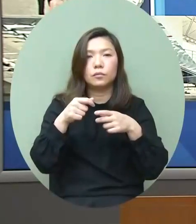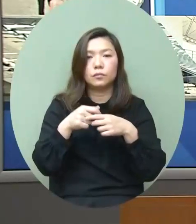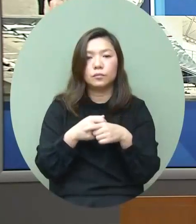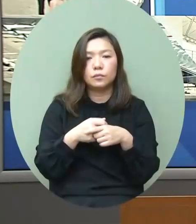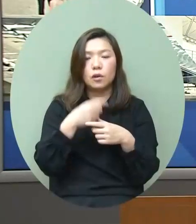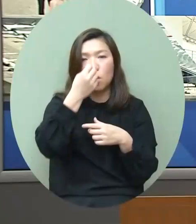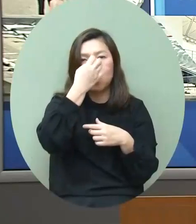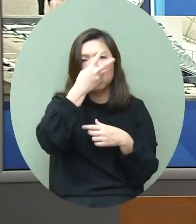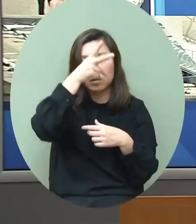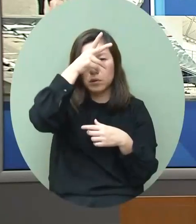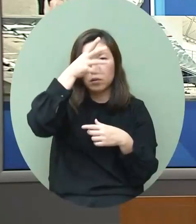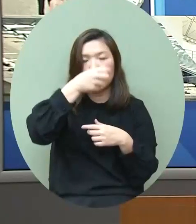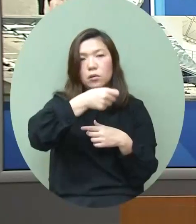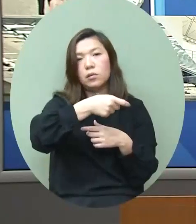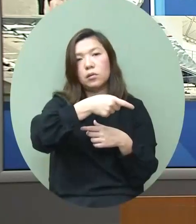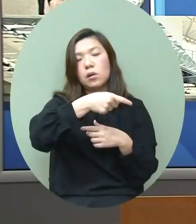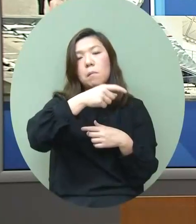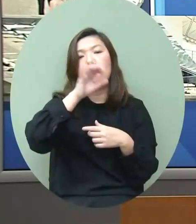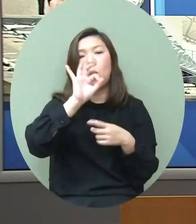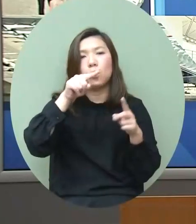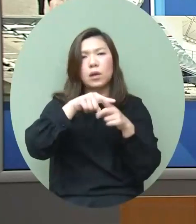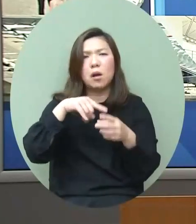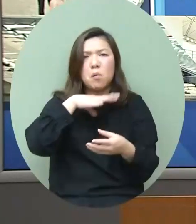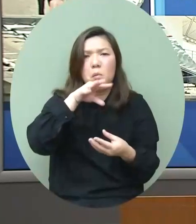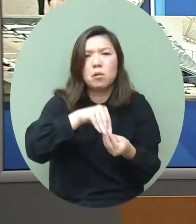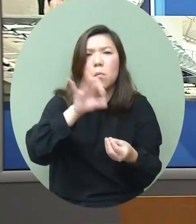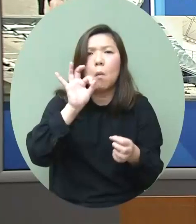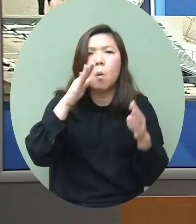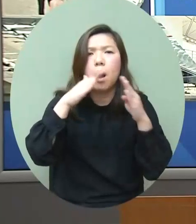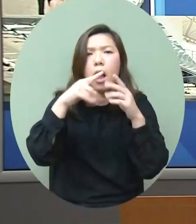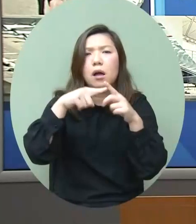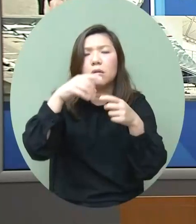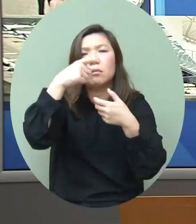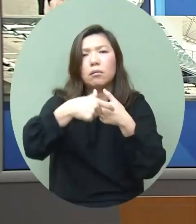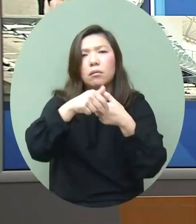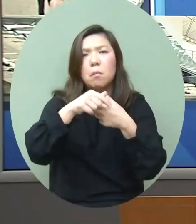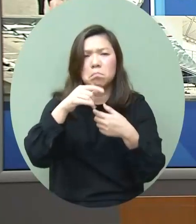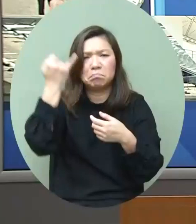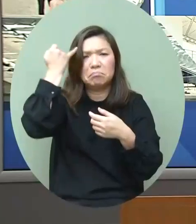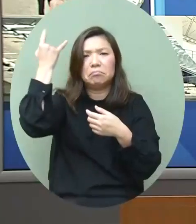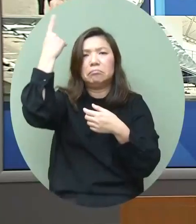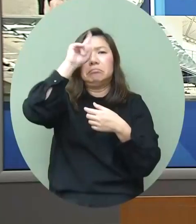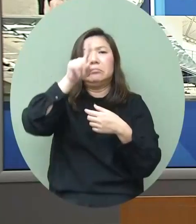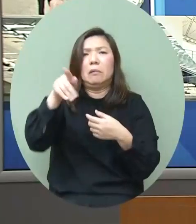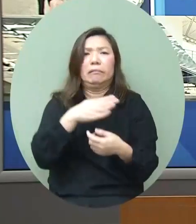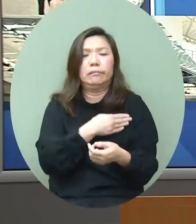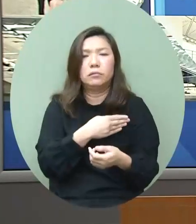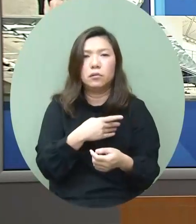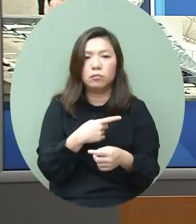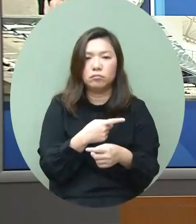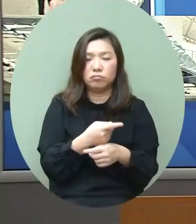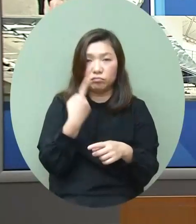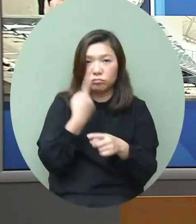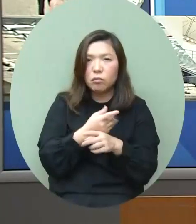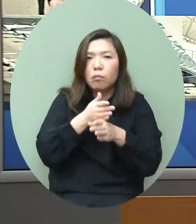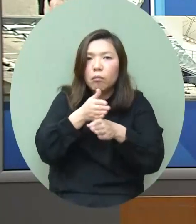香港特區政府沒有人關心毛家姐也不知道哪個部門負責這個比較宏